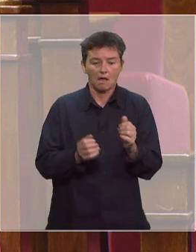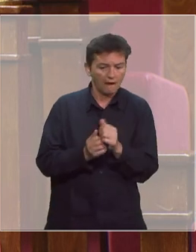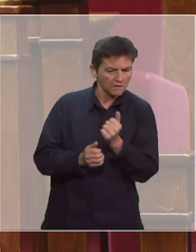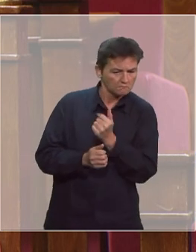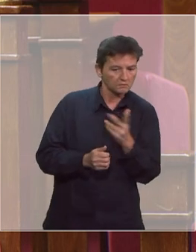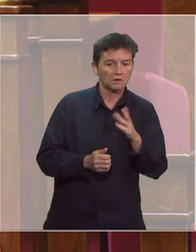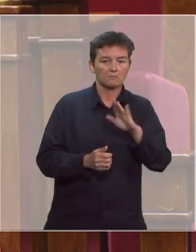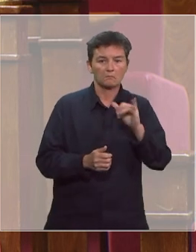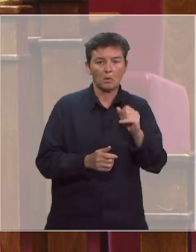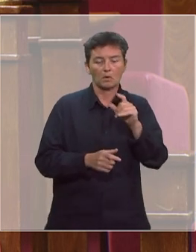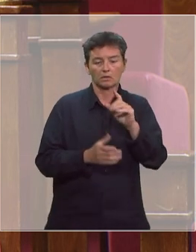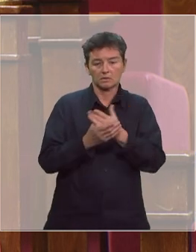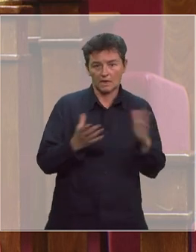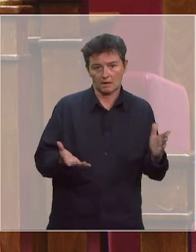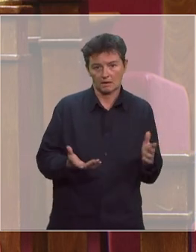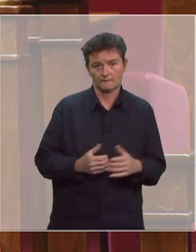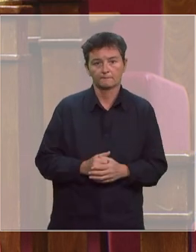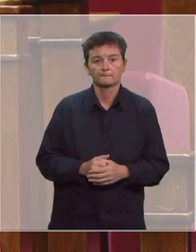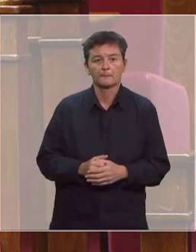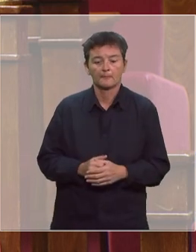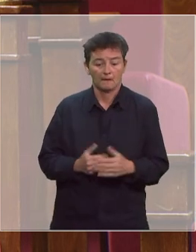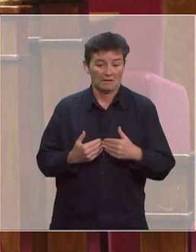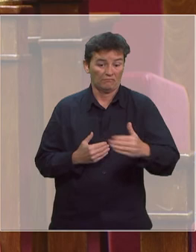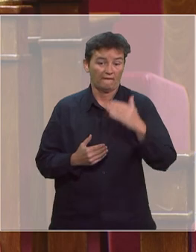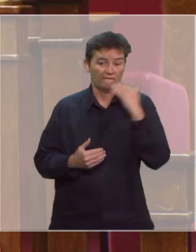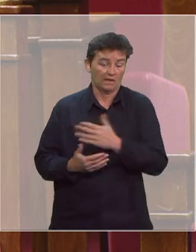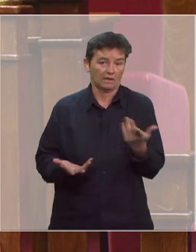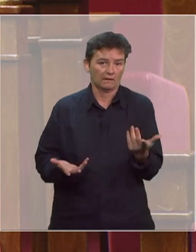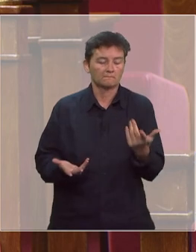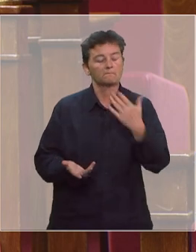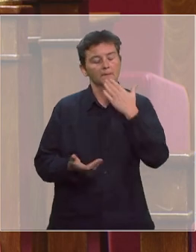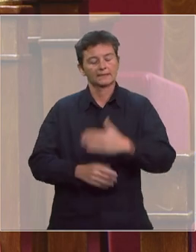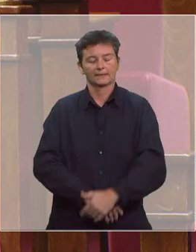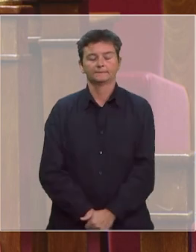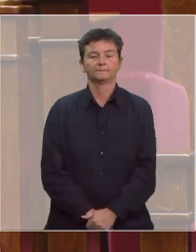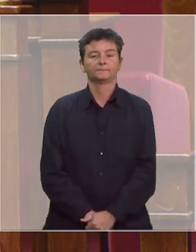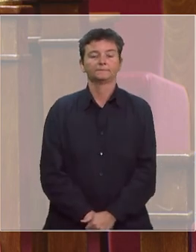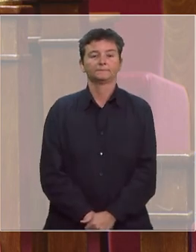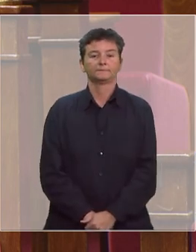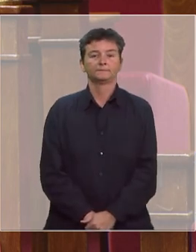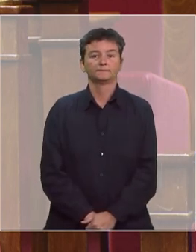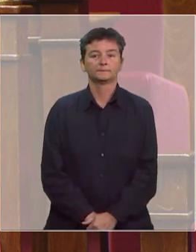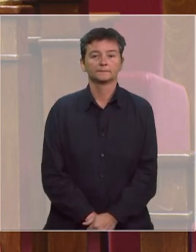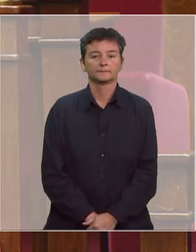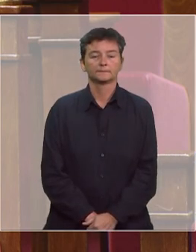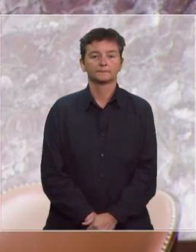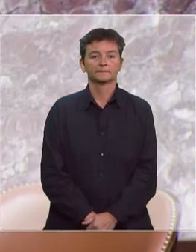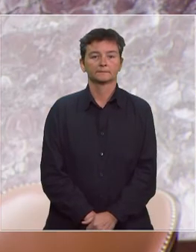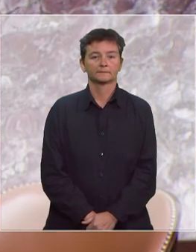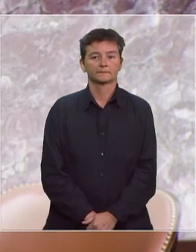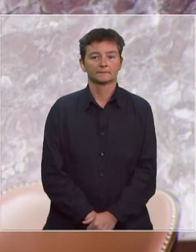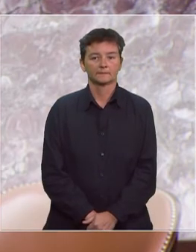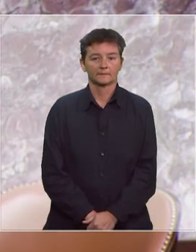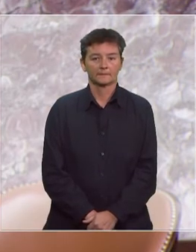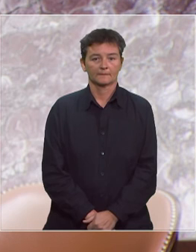biothèques lorsqu'ils peuvent être mis en essai clinique dans un délai court. Voilà, je vous remercie. Merci, Monsieur le député. La parole